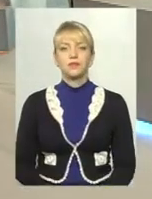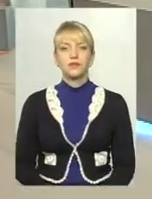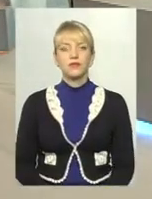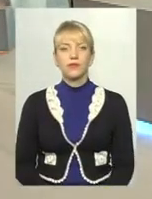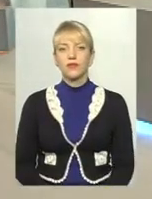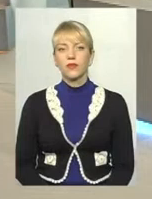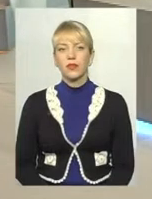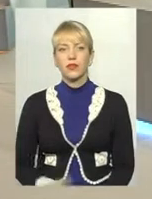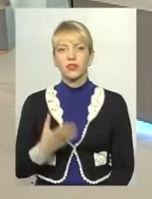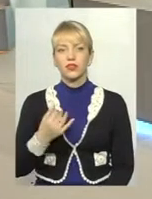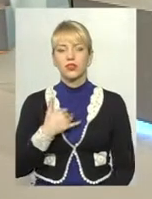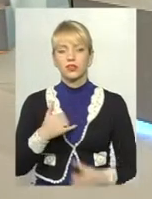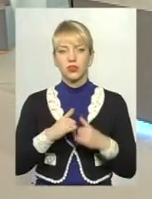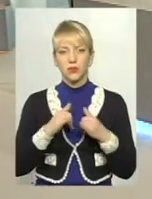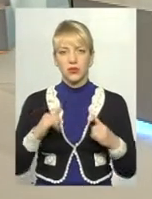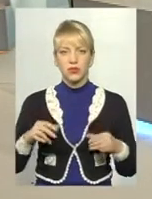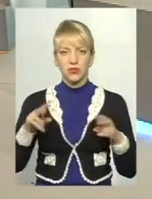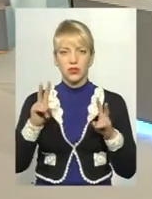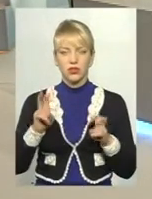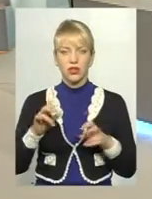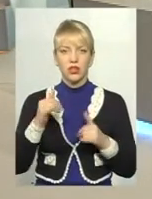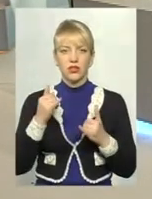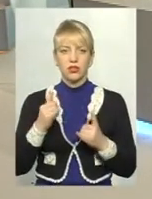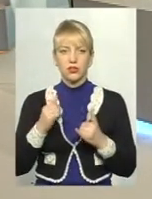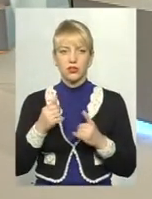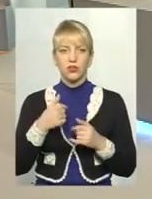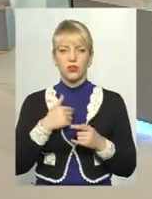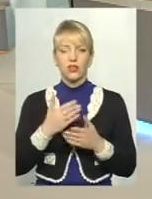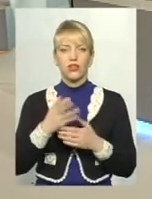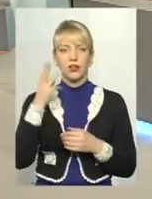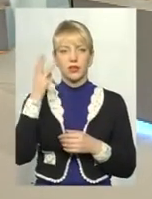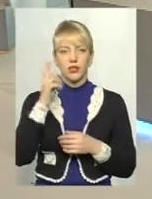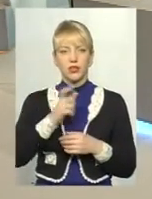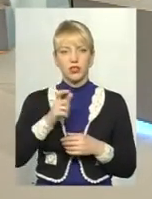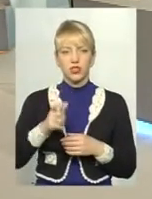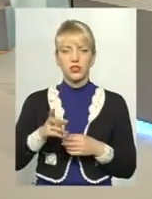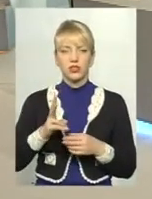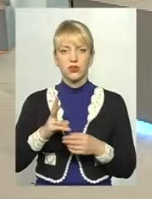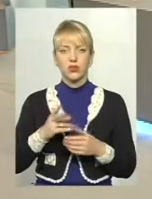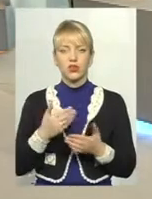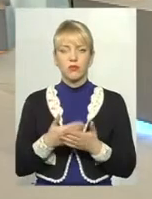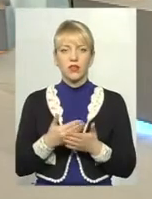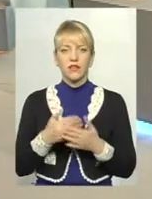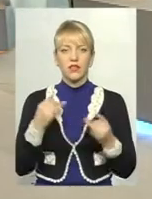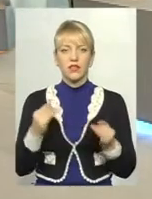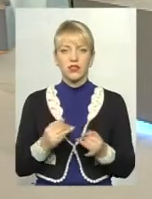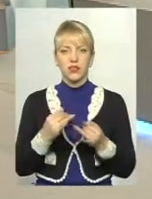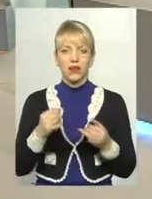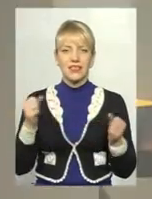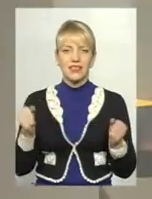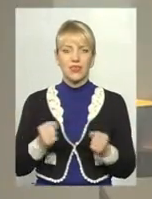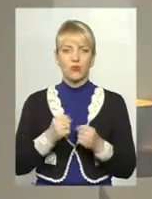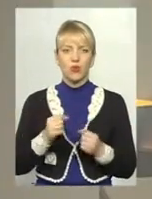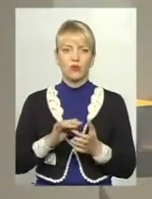трошки розвинути тему. Сьогодні нас дивляться хмельничани, які, напевно, зацікавляться зимовим туризмом.